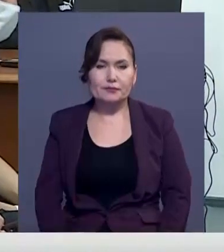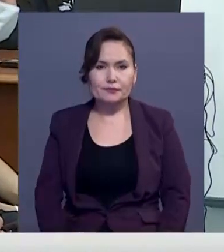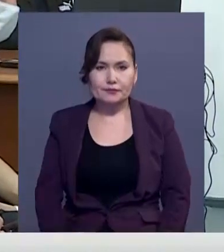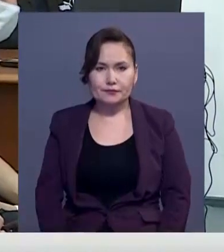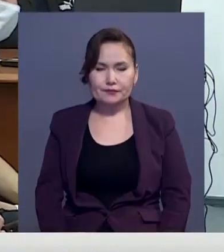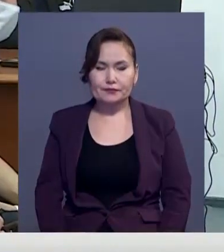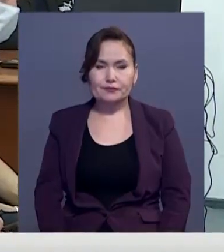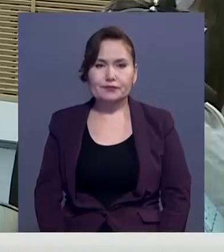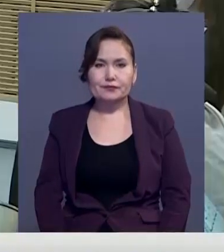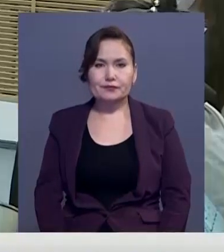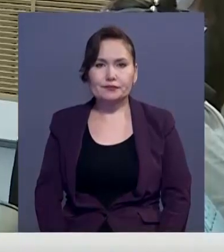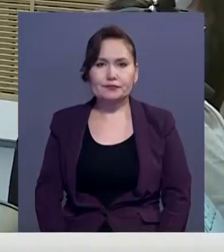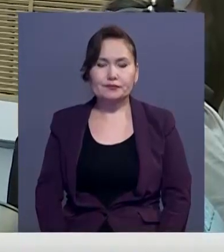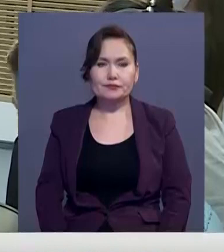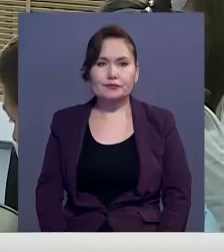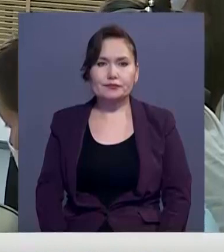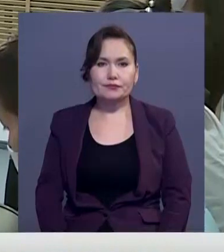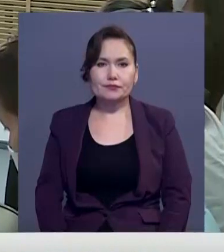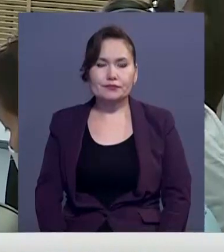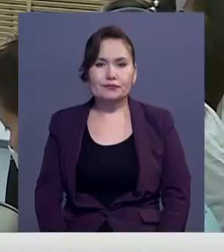Олдабеков, Ақтебе, Хабар 24.